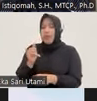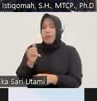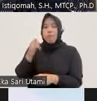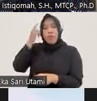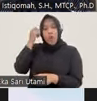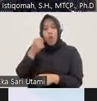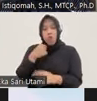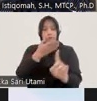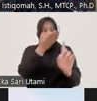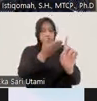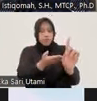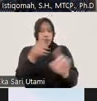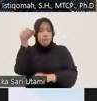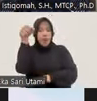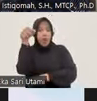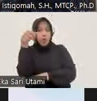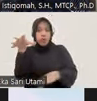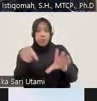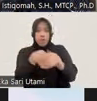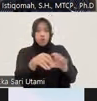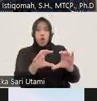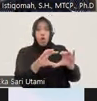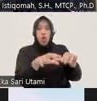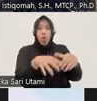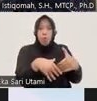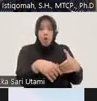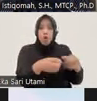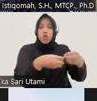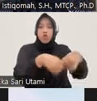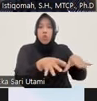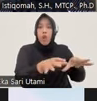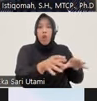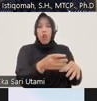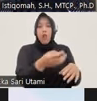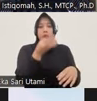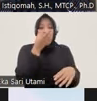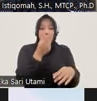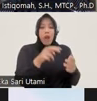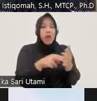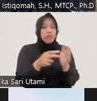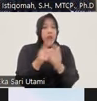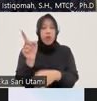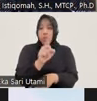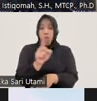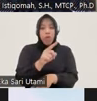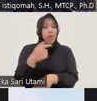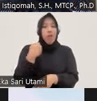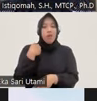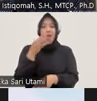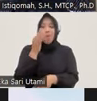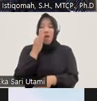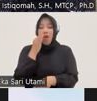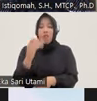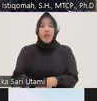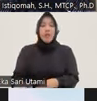pelaku itu sebetulnya adalah bagian dari jaringan pengedar atau bandar narkoba maka tidak ada ampun gitu ya pokoknya nggak usah di RJ